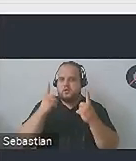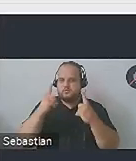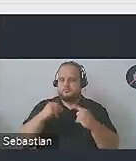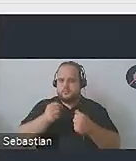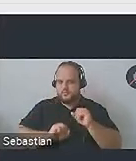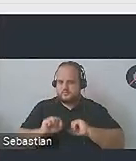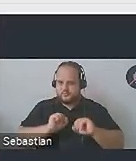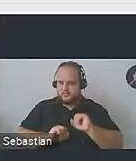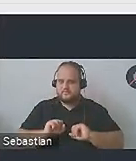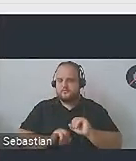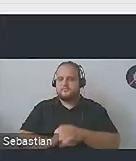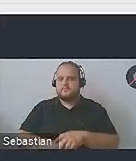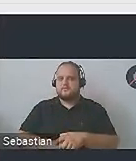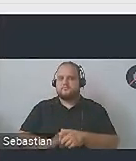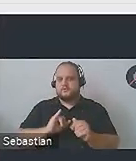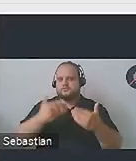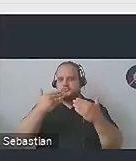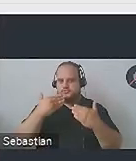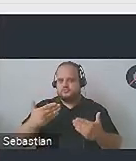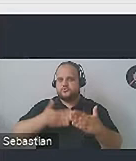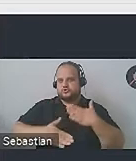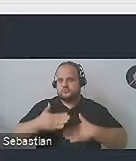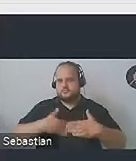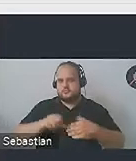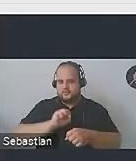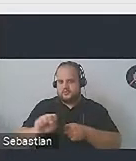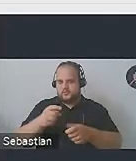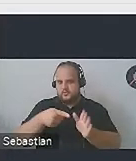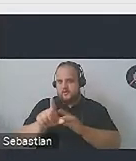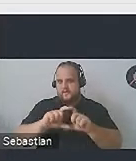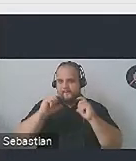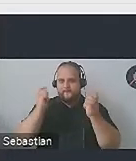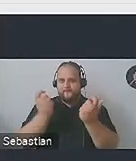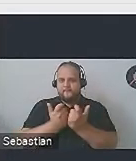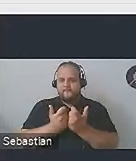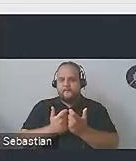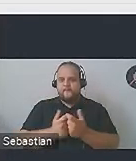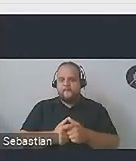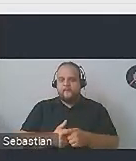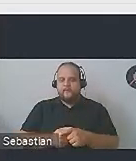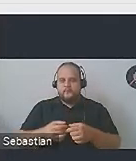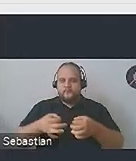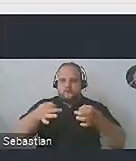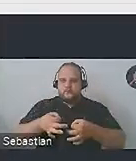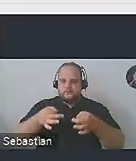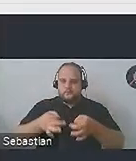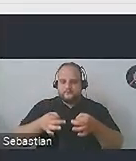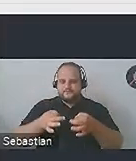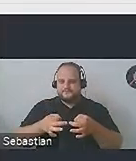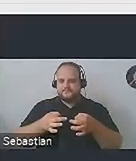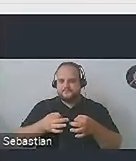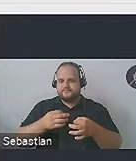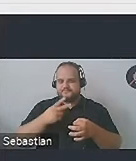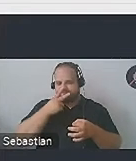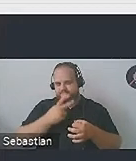niepełnosprawnych i dzięki temu cieszymy się, że mamy produkt dla wszystkich. No i obecnie uważa się, że takie podejście jest